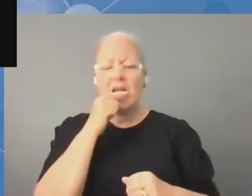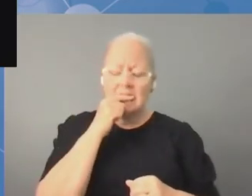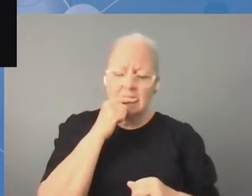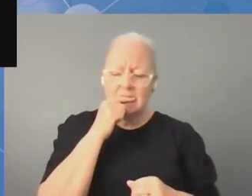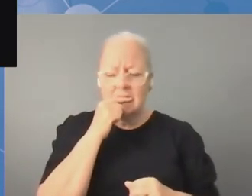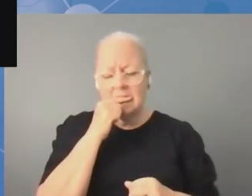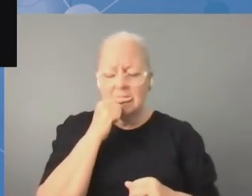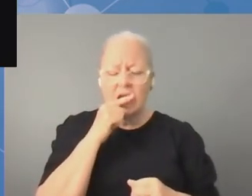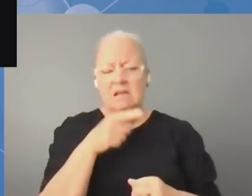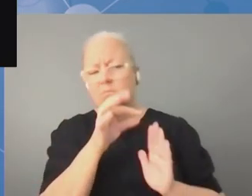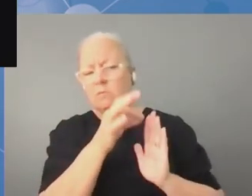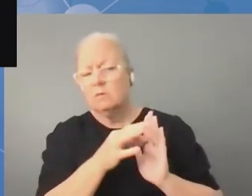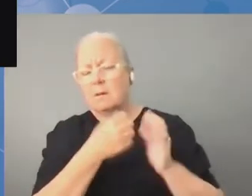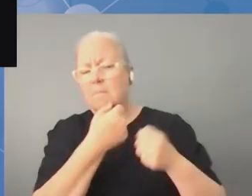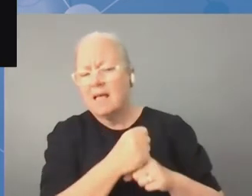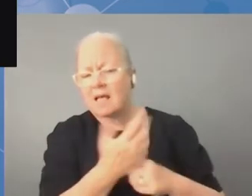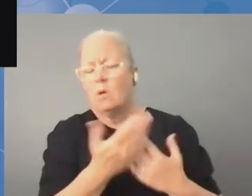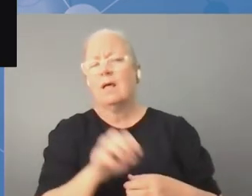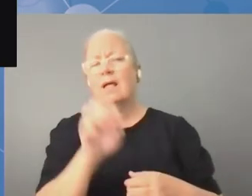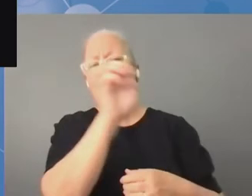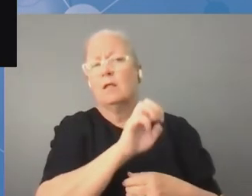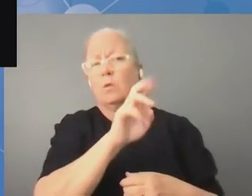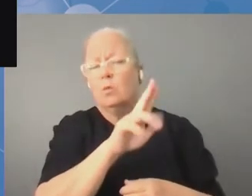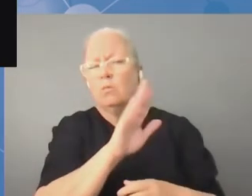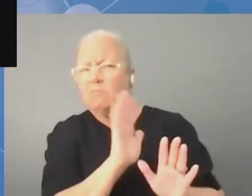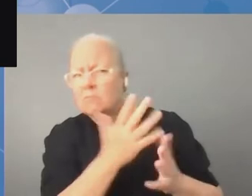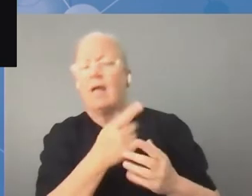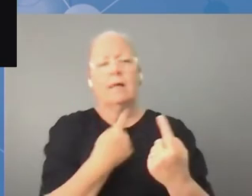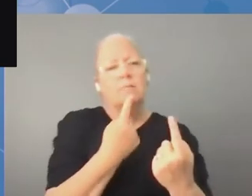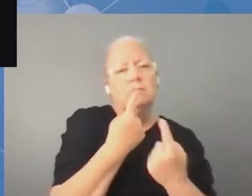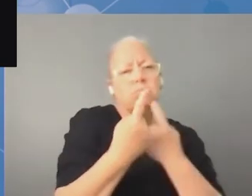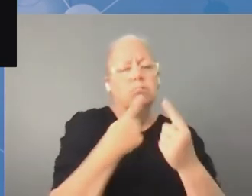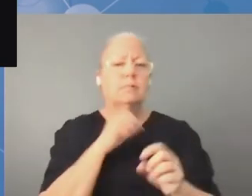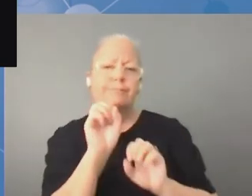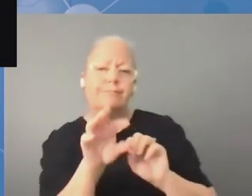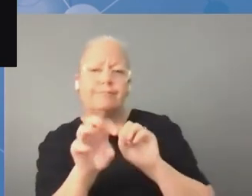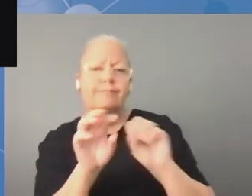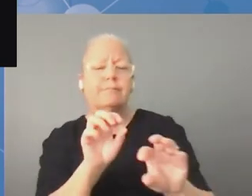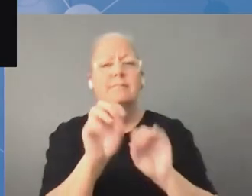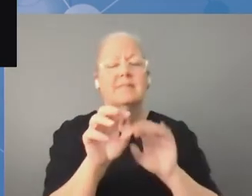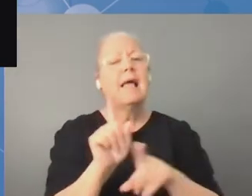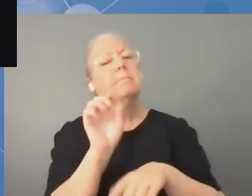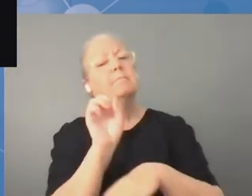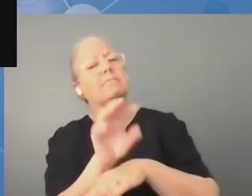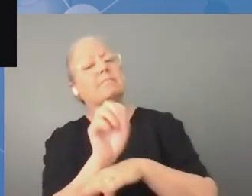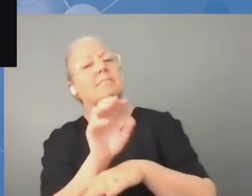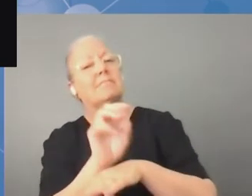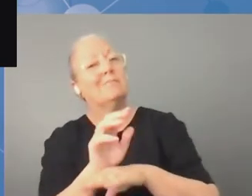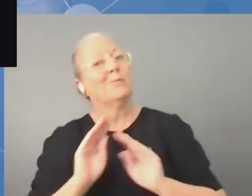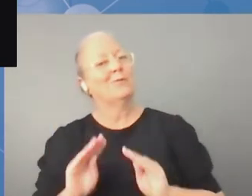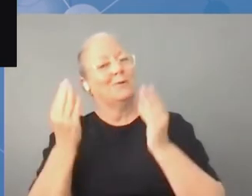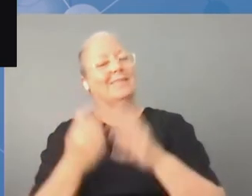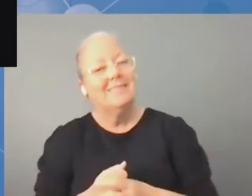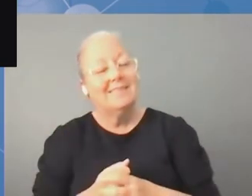podzieliliśmy się z nimi naszymi wspólnymi obawami dotyczącymi przyjmowanych polityk na poziomie Unii Europejskiej.